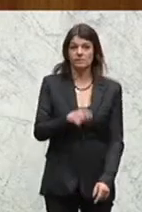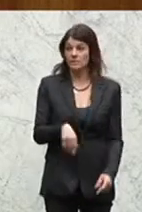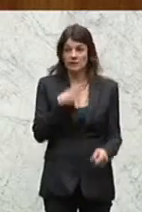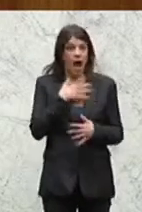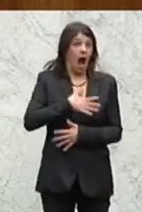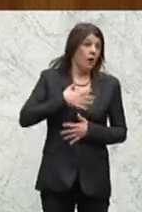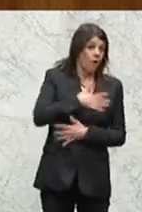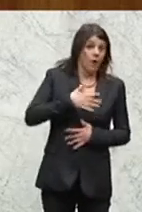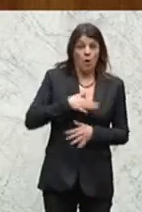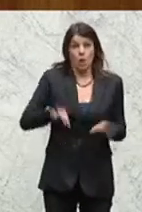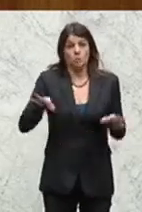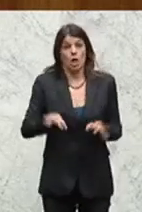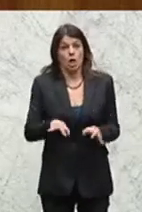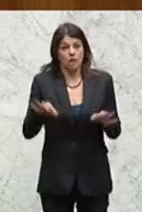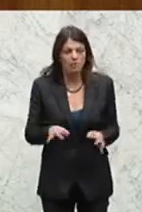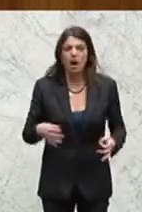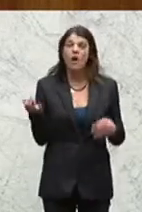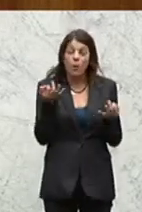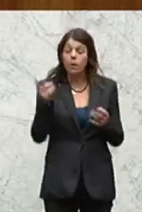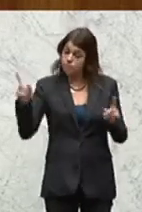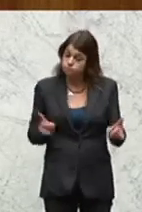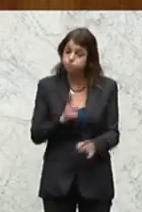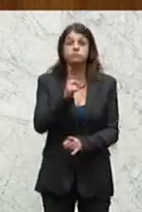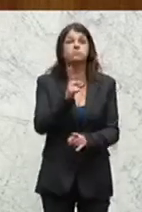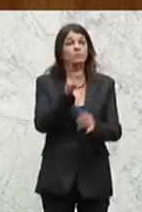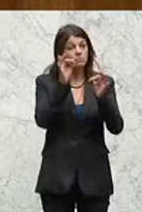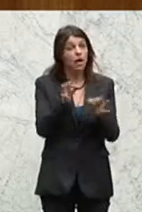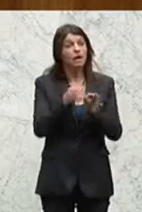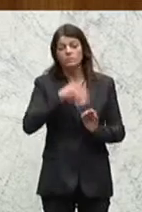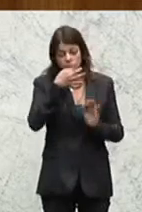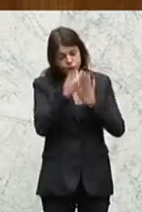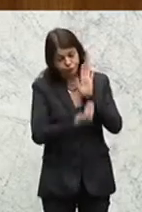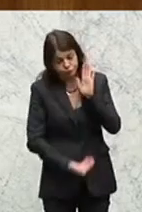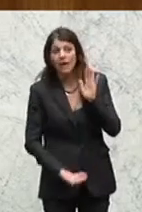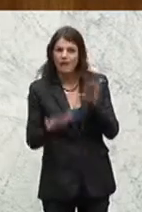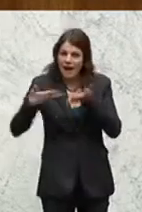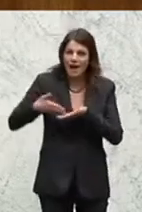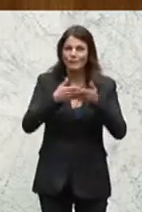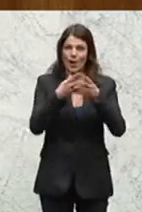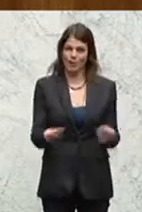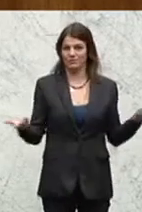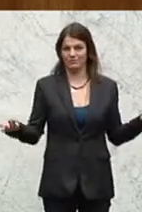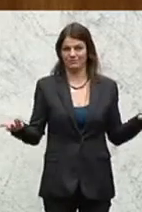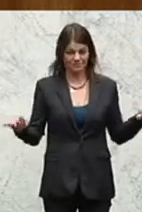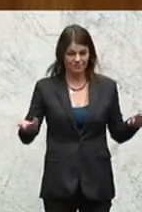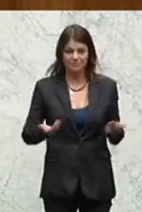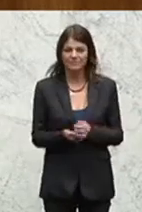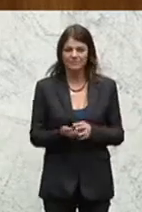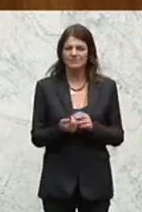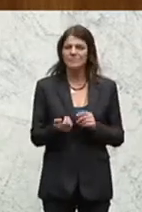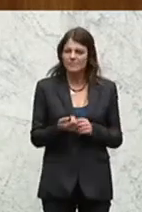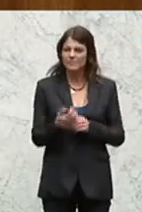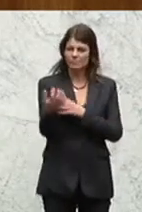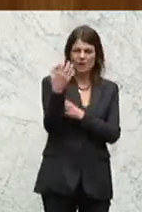den Wölfen. Oder Sie bringen wirklich Punkte ein, die konstruktiv sind und die uns dabei helfen. Ja, ist ja ein schöner